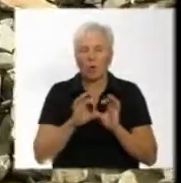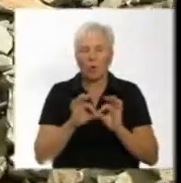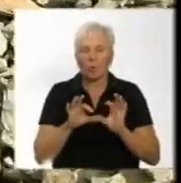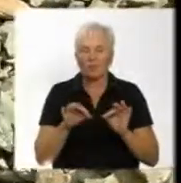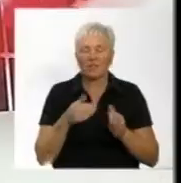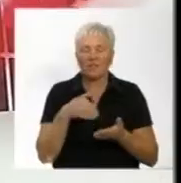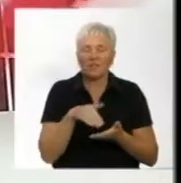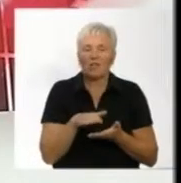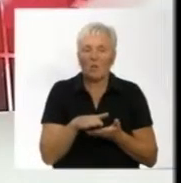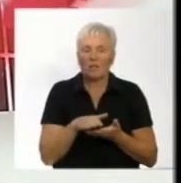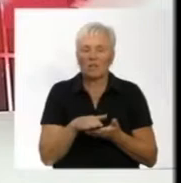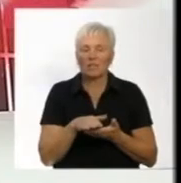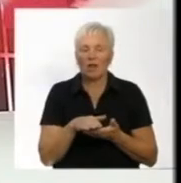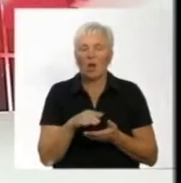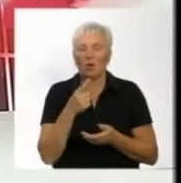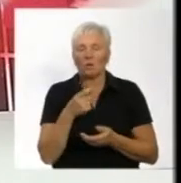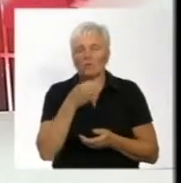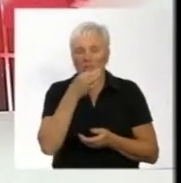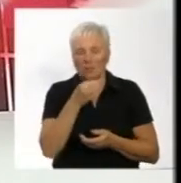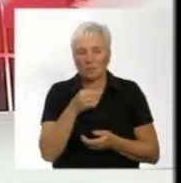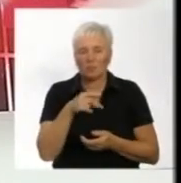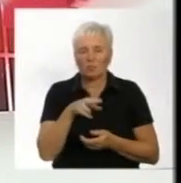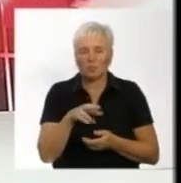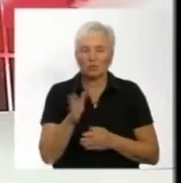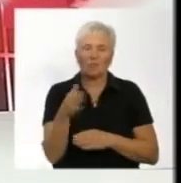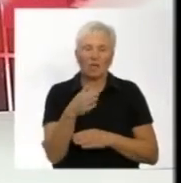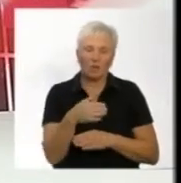вони відмовилися. Один сказав – прийшов рибалити.